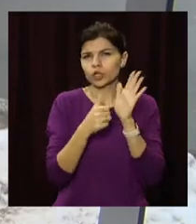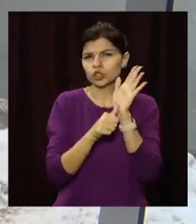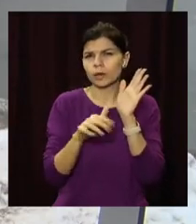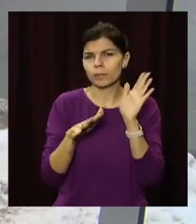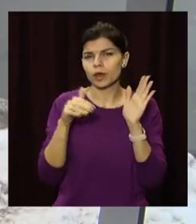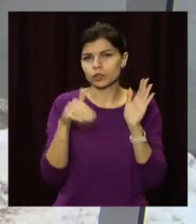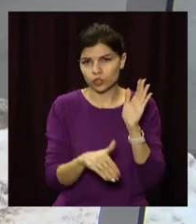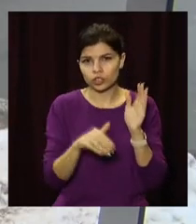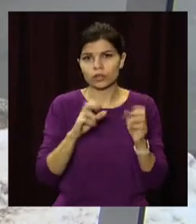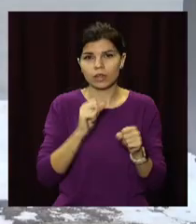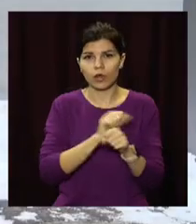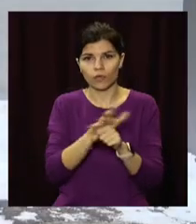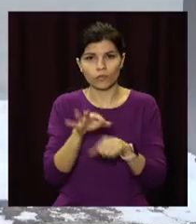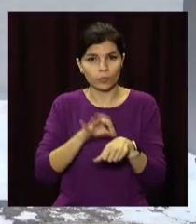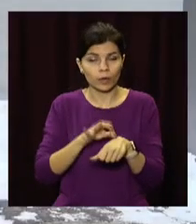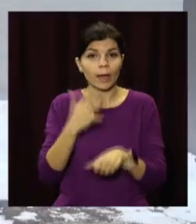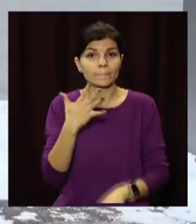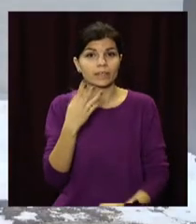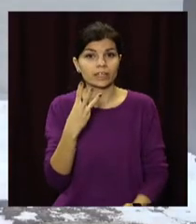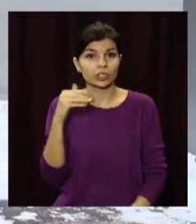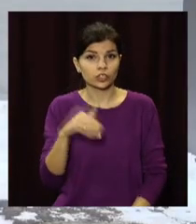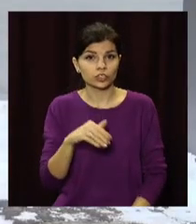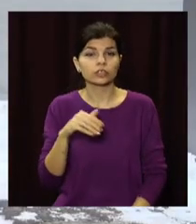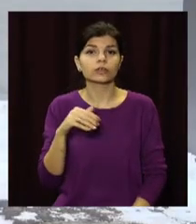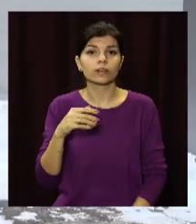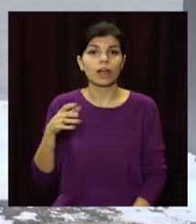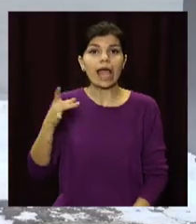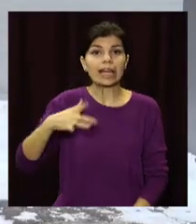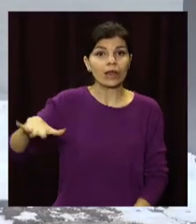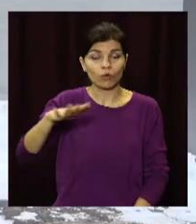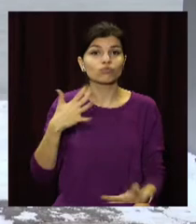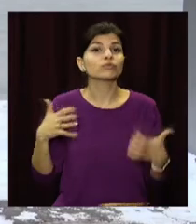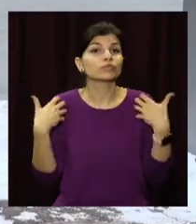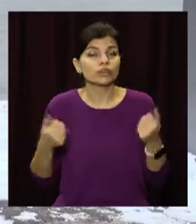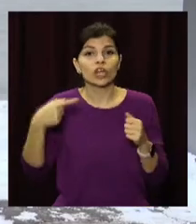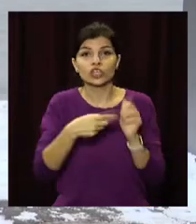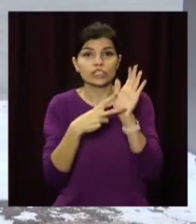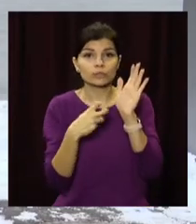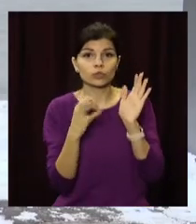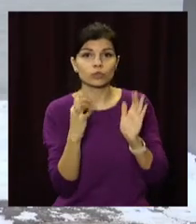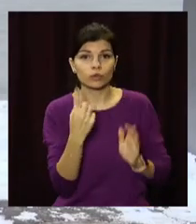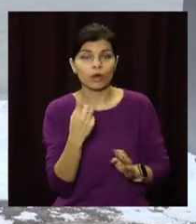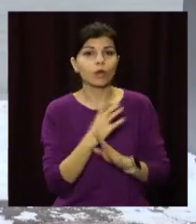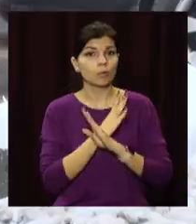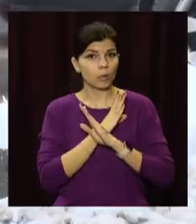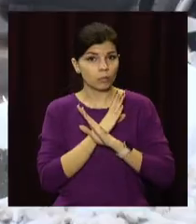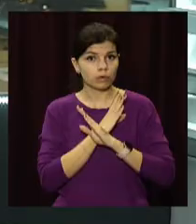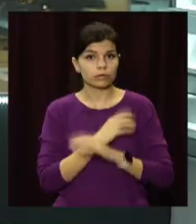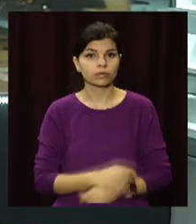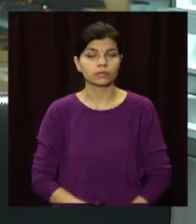тисяч захворювань на ковід. 53 тисячі мешканців регіону удужали. 1701 людина померла.